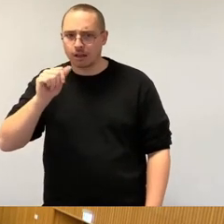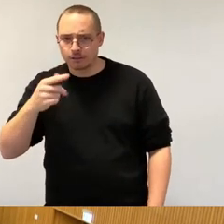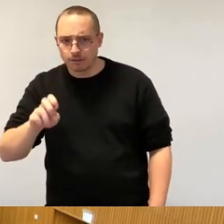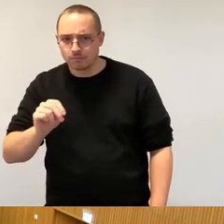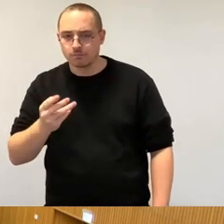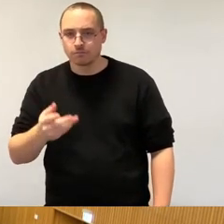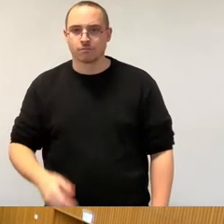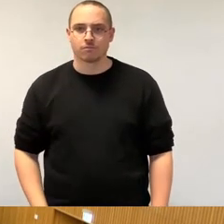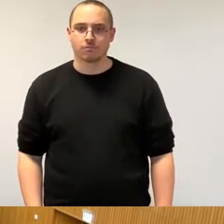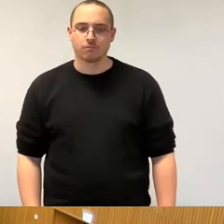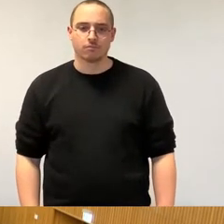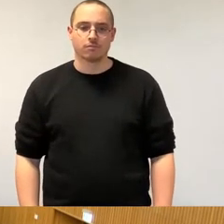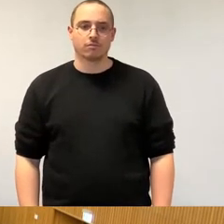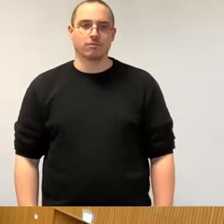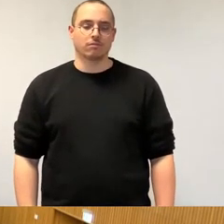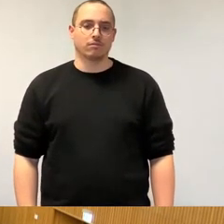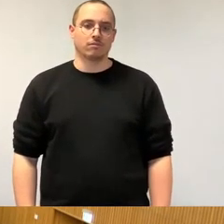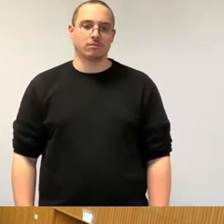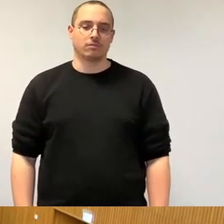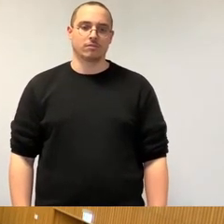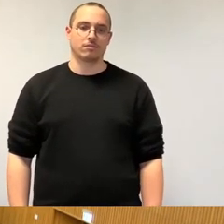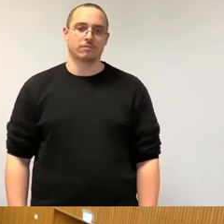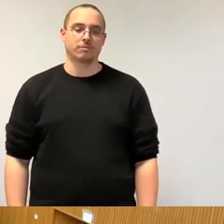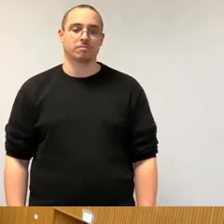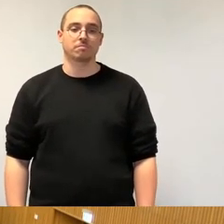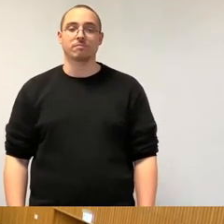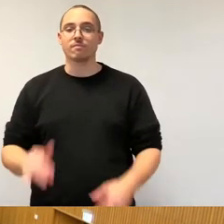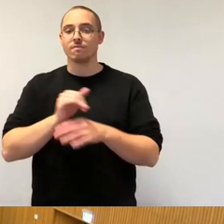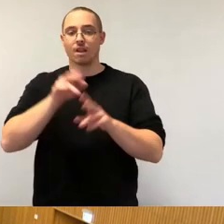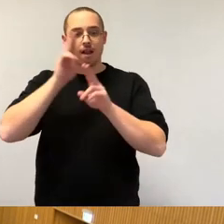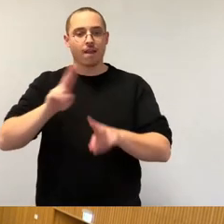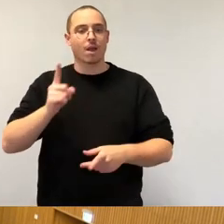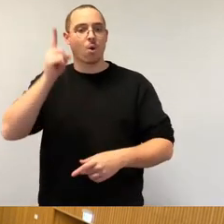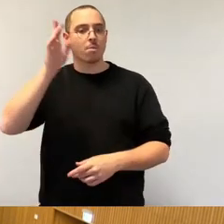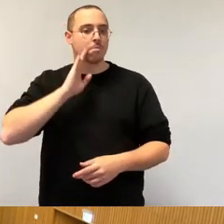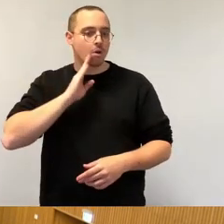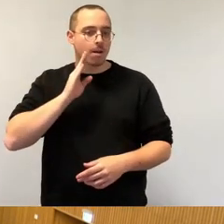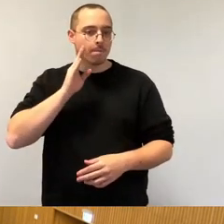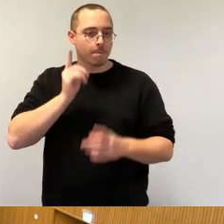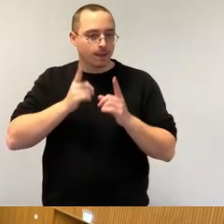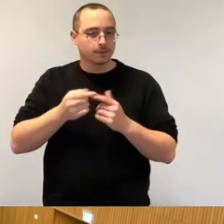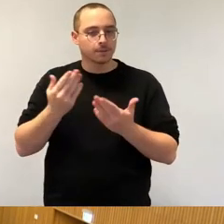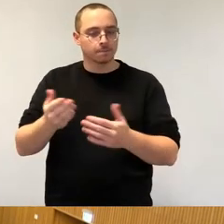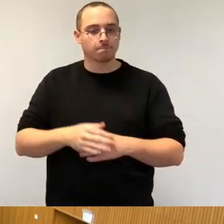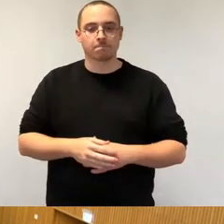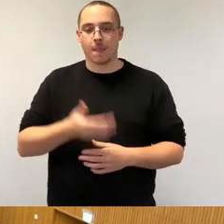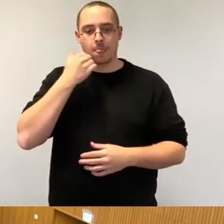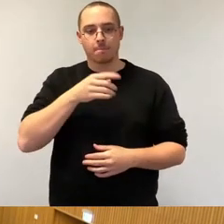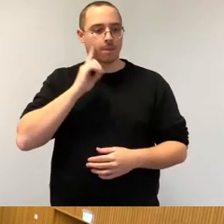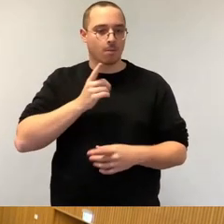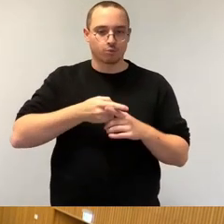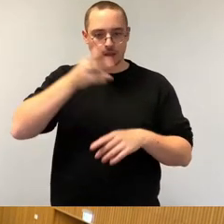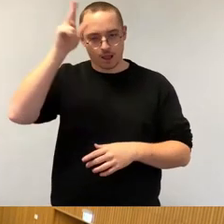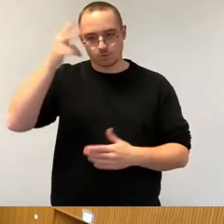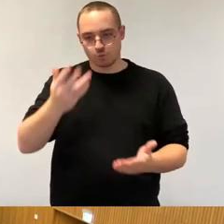Sehr geehrter Herr Oberbürgermeister, meine sehr geehrten Damen und Herren, die Ansiedlung von TSMC im Dresdner Norden ist ein